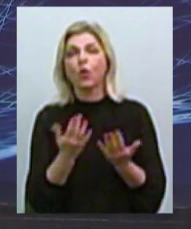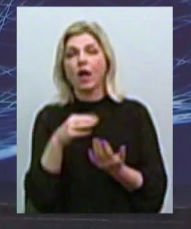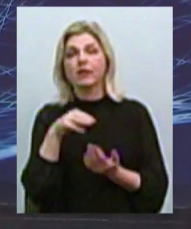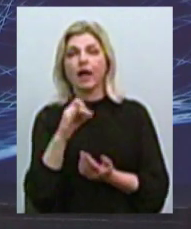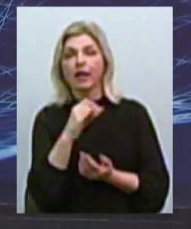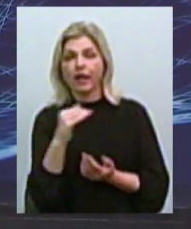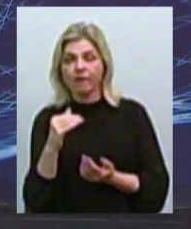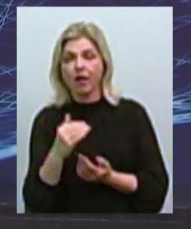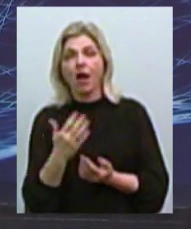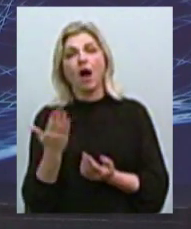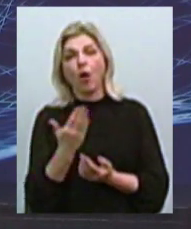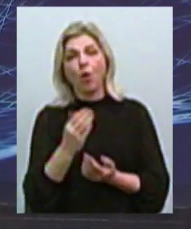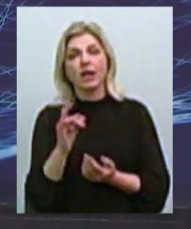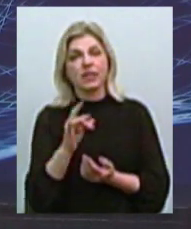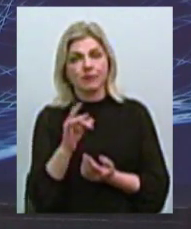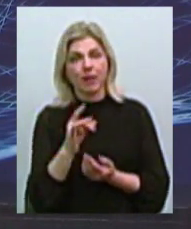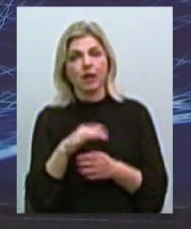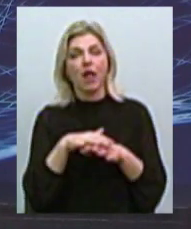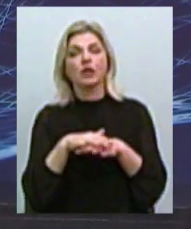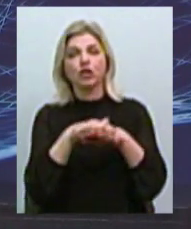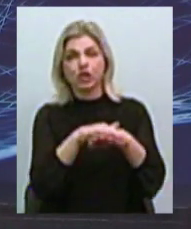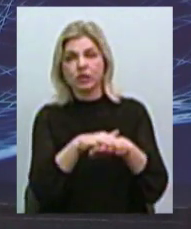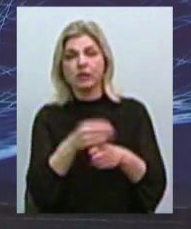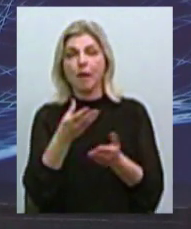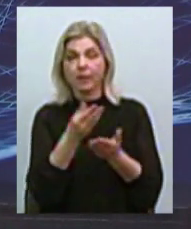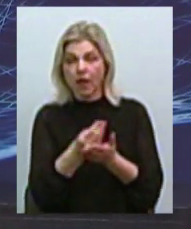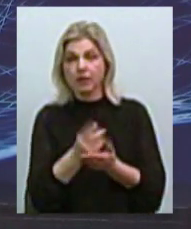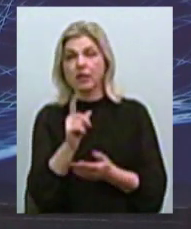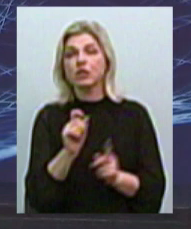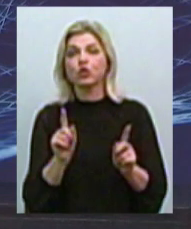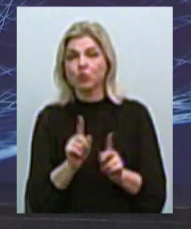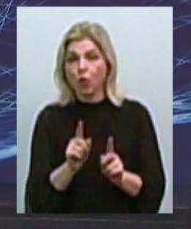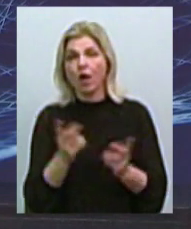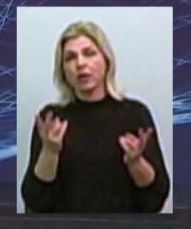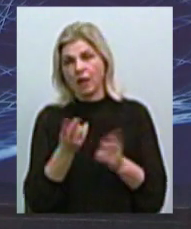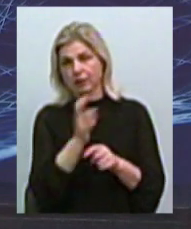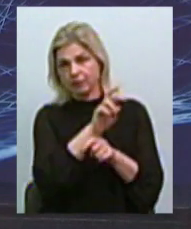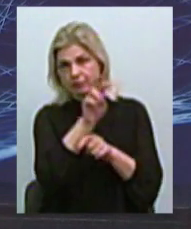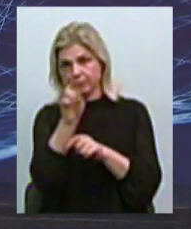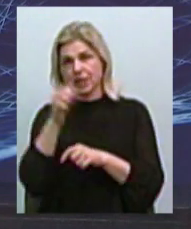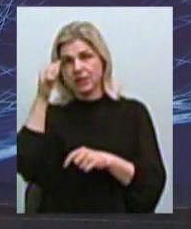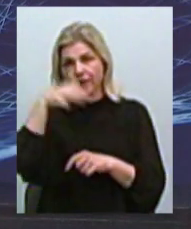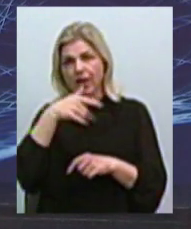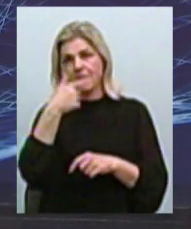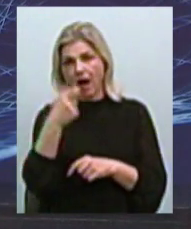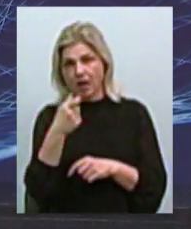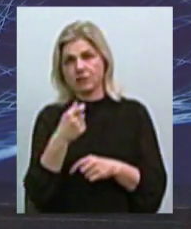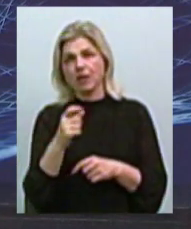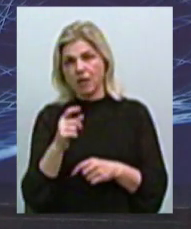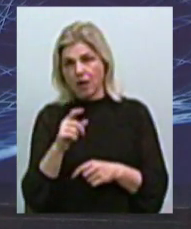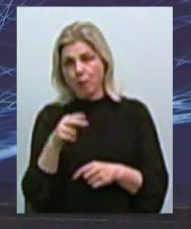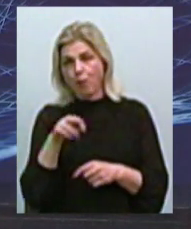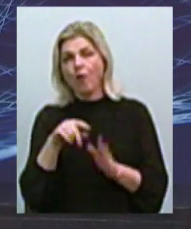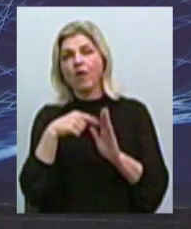размері начислена плата і за що, треба обращатися в органі, які передоставляють услуги. По